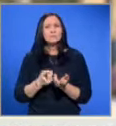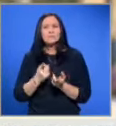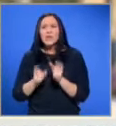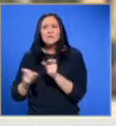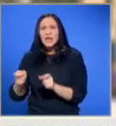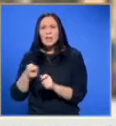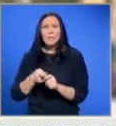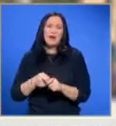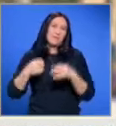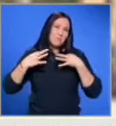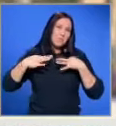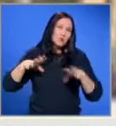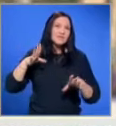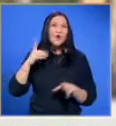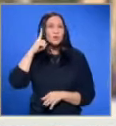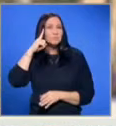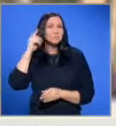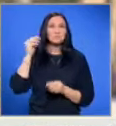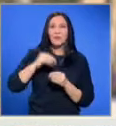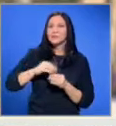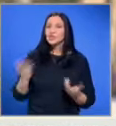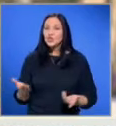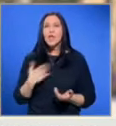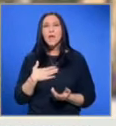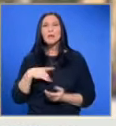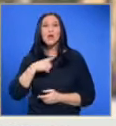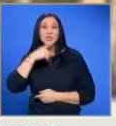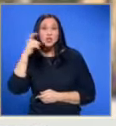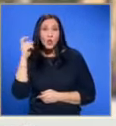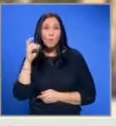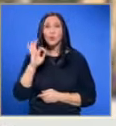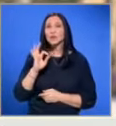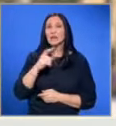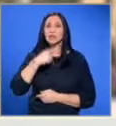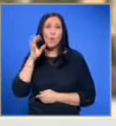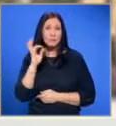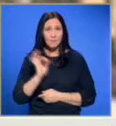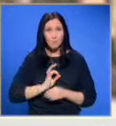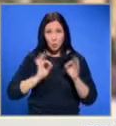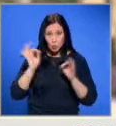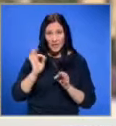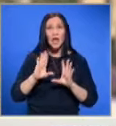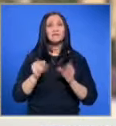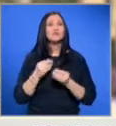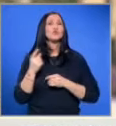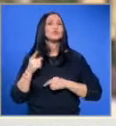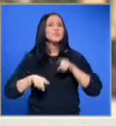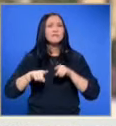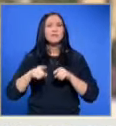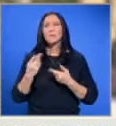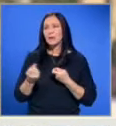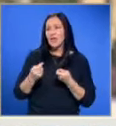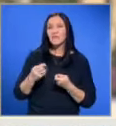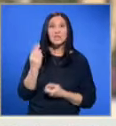някакви произволни съчетнения, има на 100%, на 150%. Всичко зависи от това пазара каква цена ще поеме.